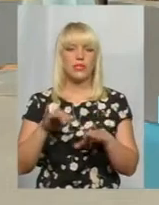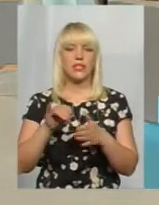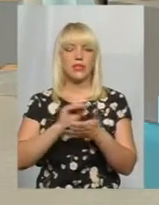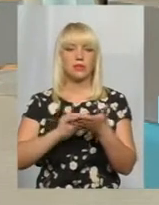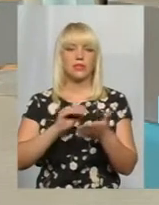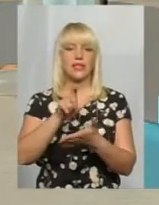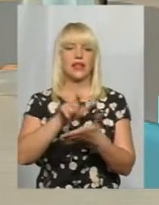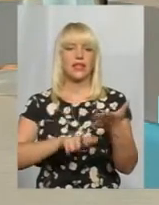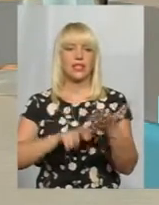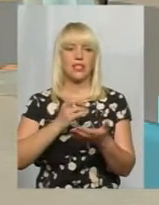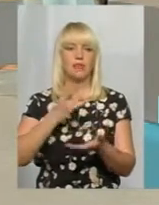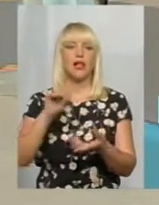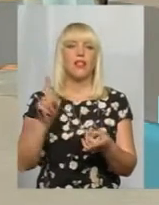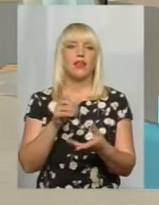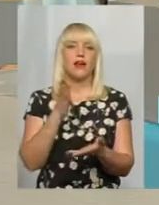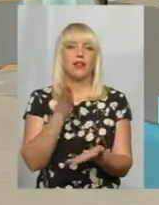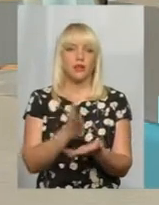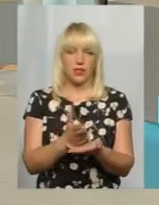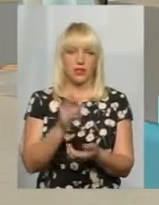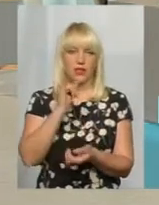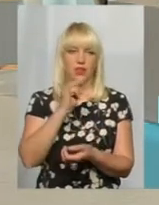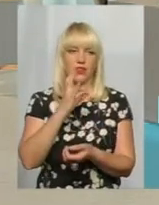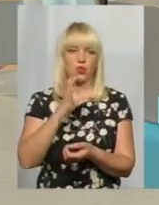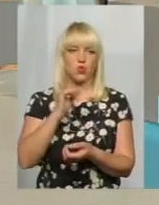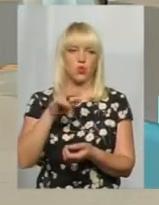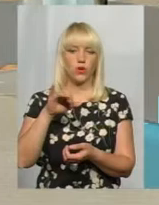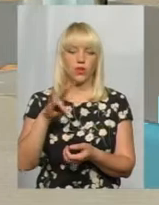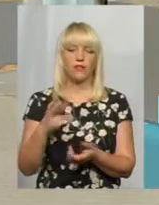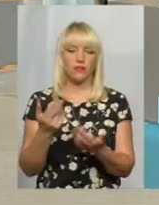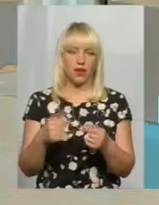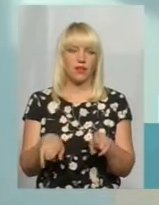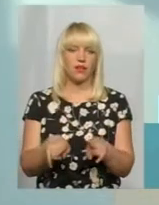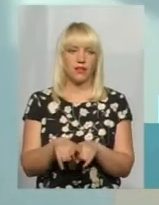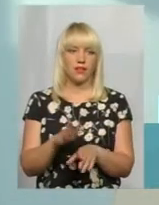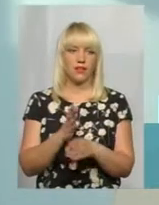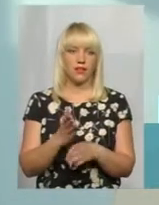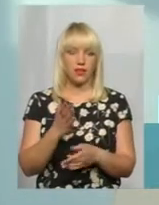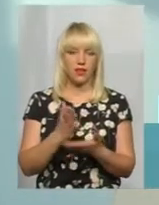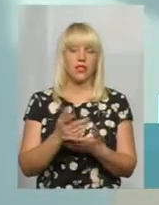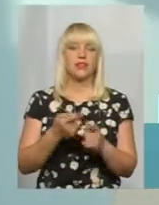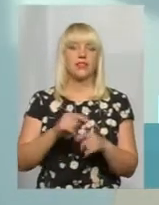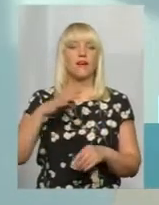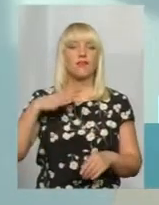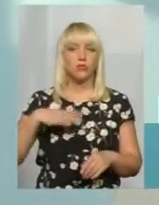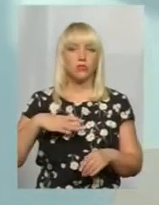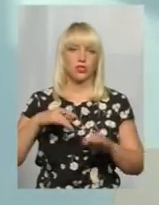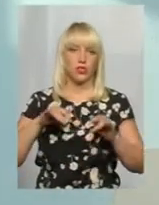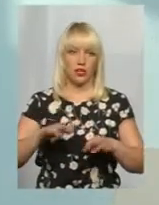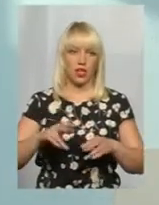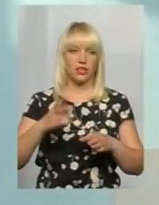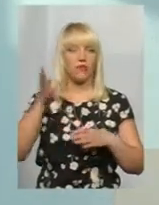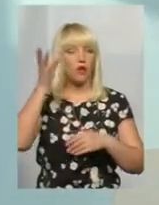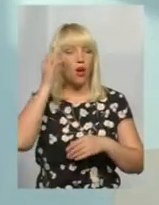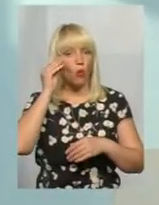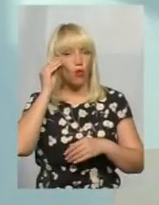наявний вже вид інсуліну. Так, такий є, це такий вимушений захід, враховуючи ситуацію.